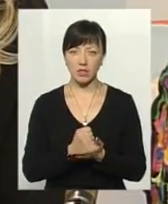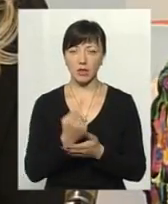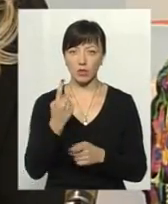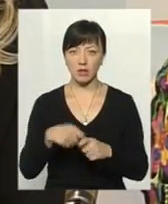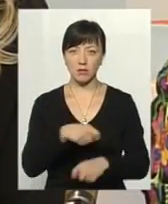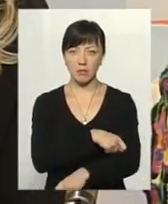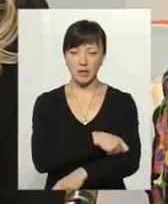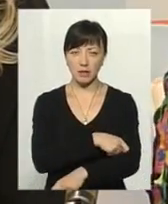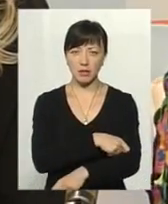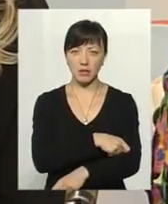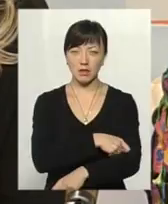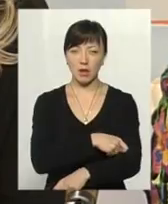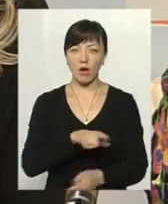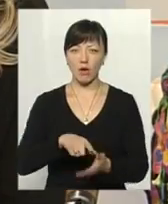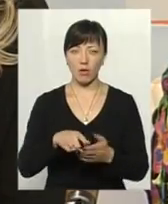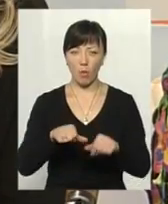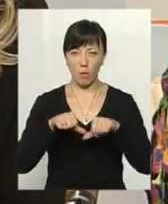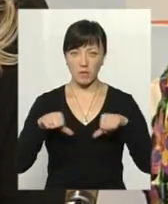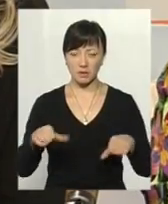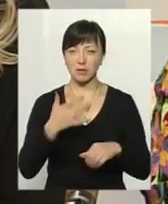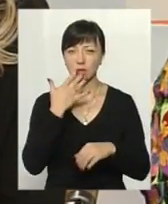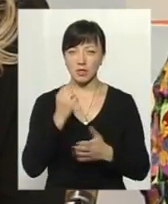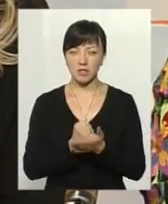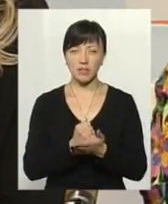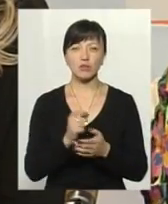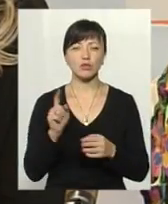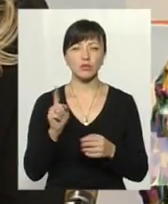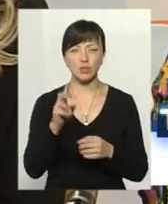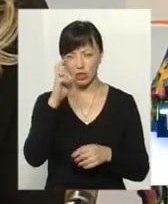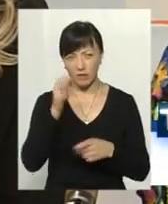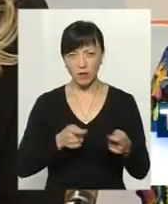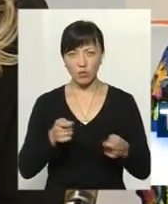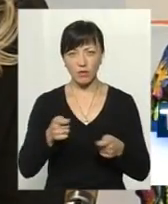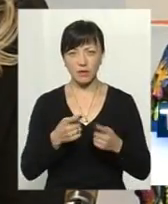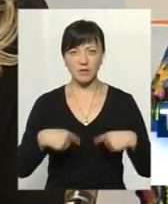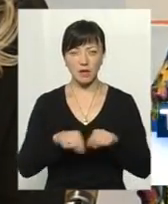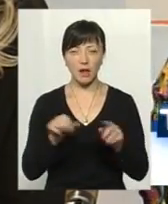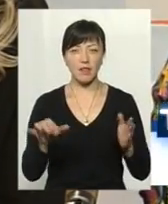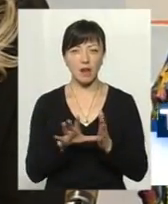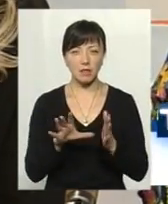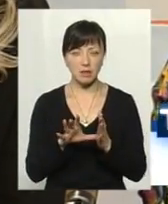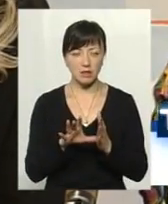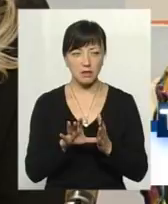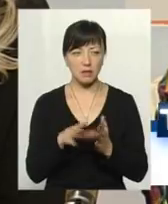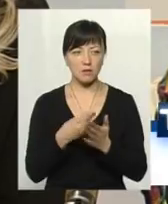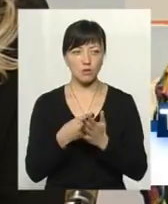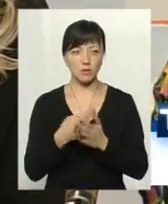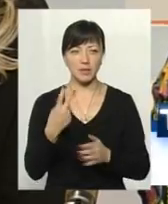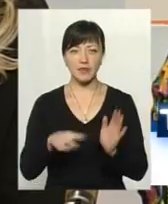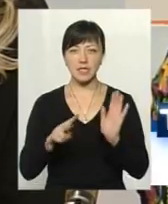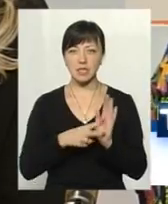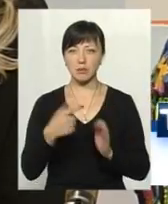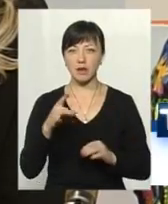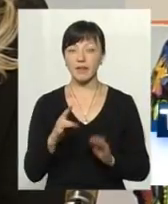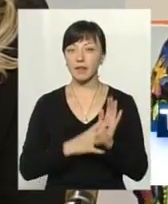квадратний метр опалювальної площі Комісією національною, що здійснює державне регулювання в сфері енергетики та комунальних послуг в сумі 27 гривень